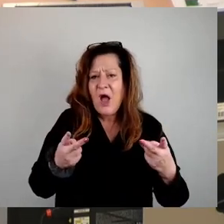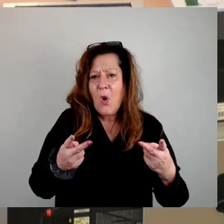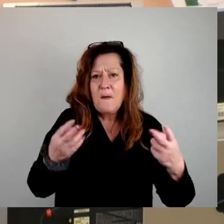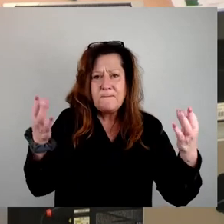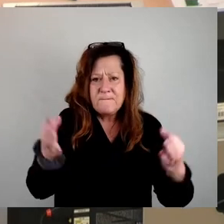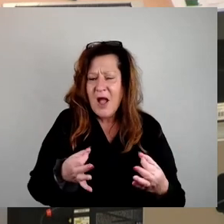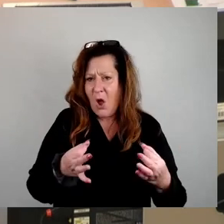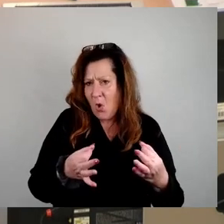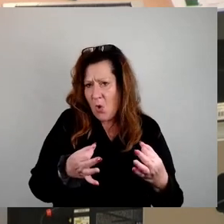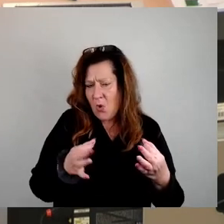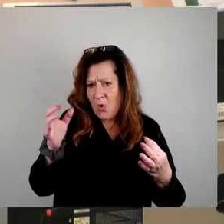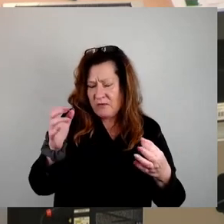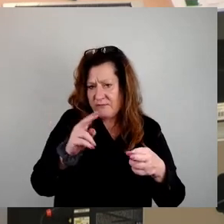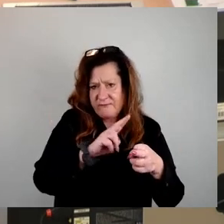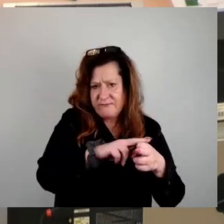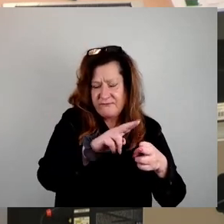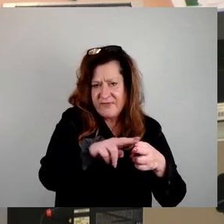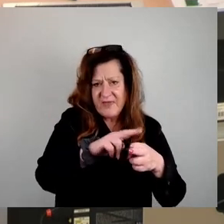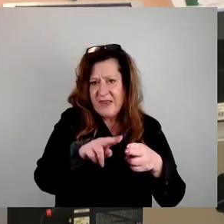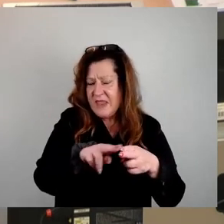Da stehen 5 Millionen per anno zur Verfügung.